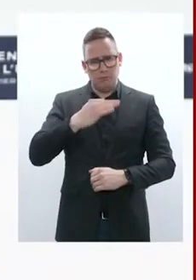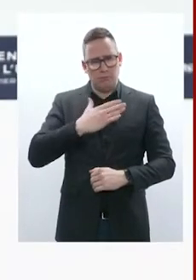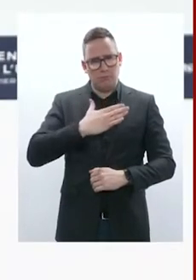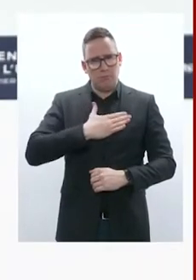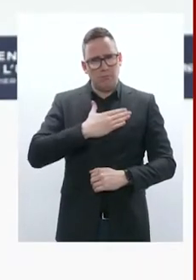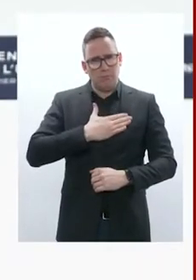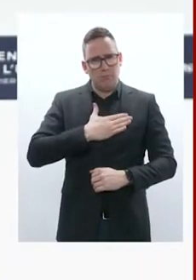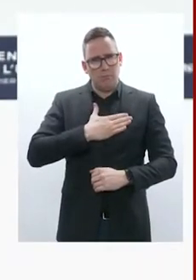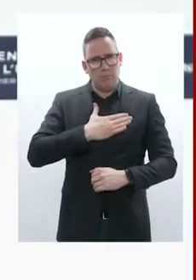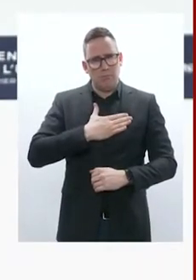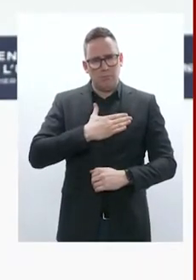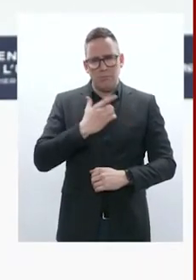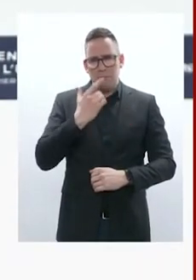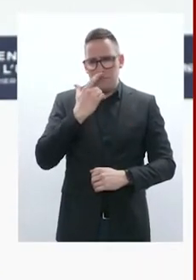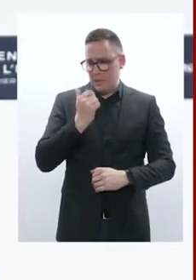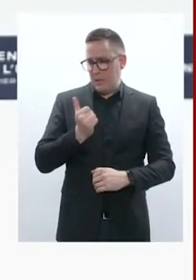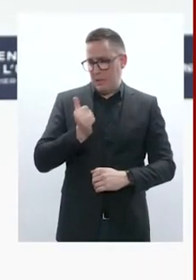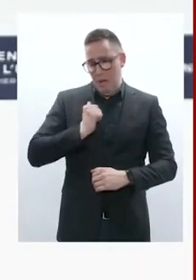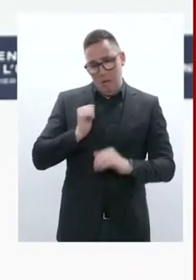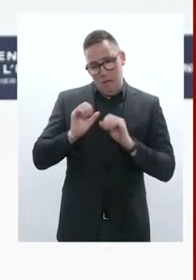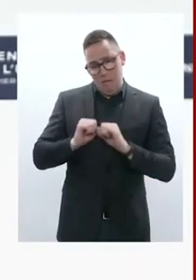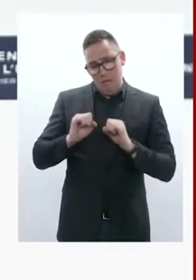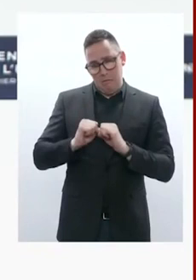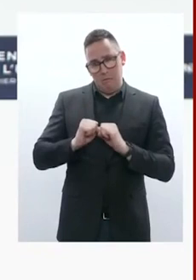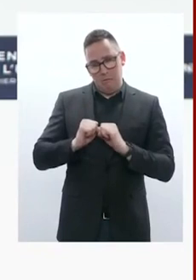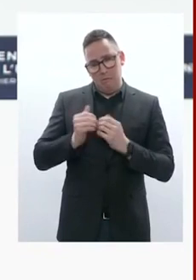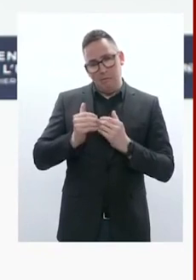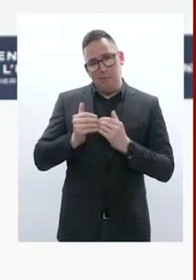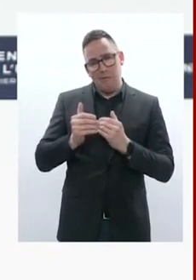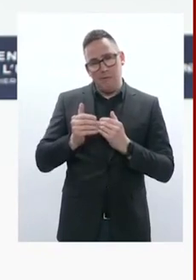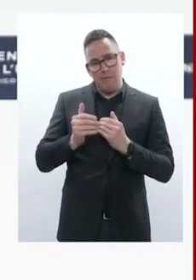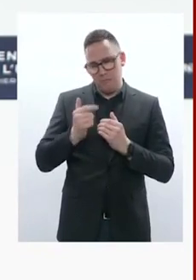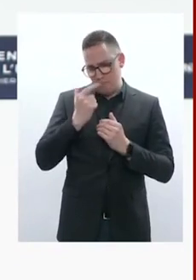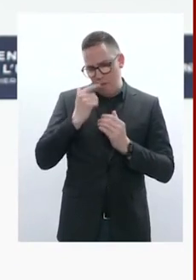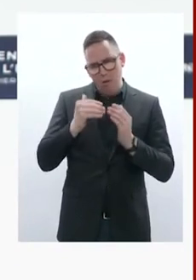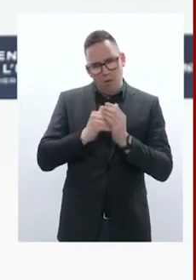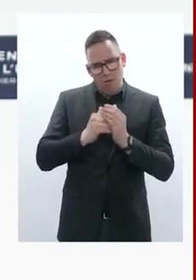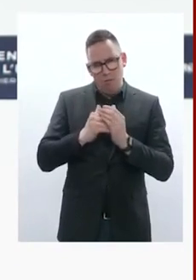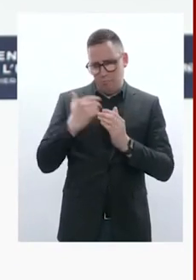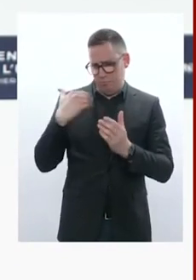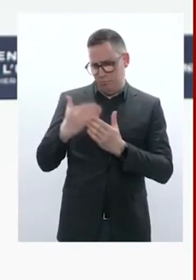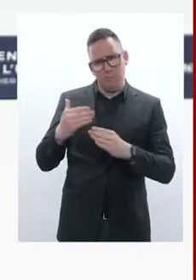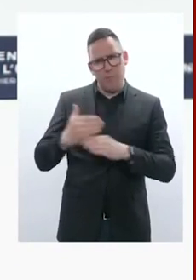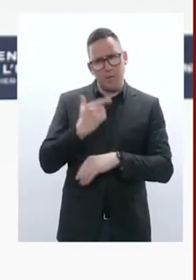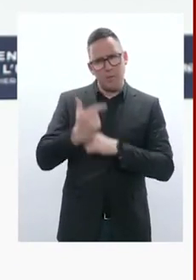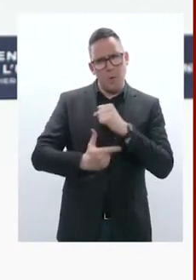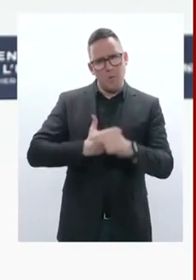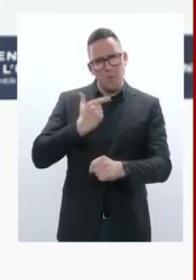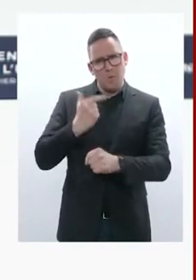qu'hier, quelques jours après les deux ans en début de cette agression russe, de soutenir l'Ukraine,